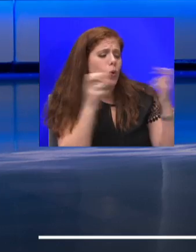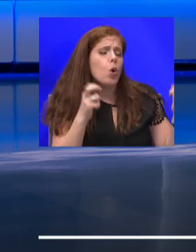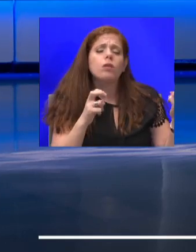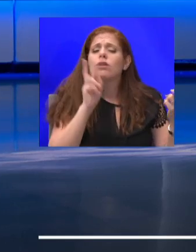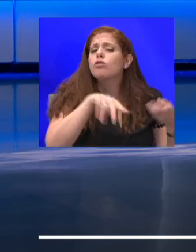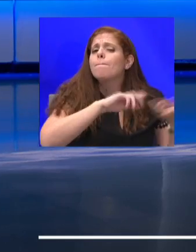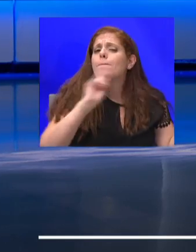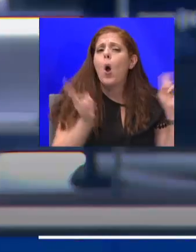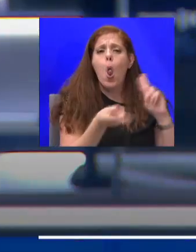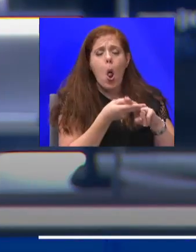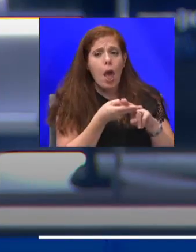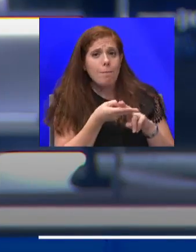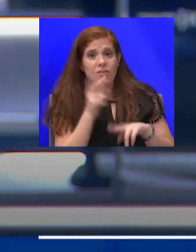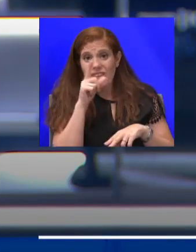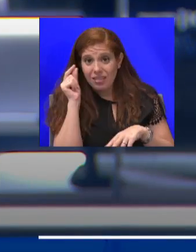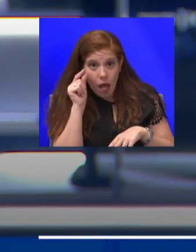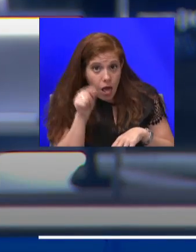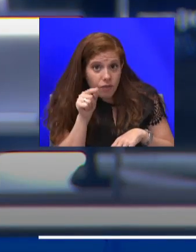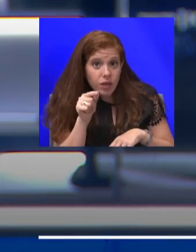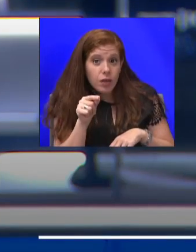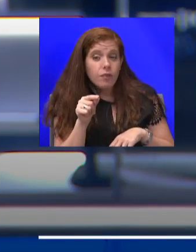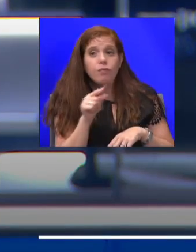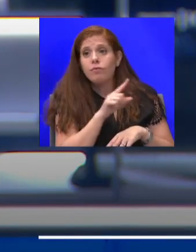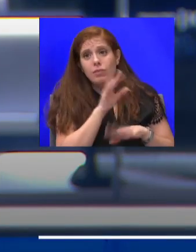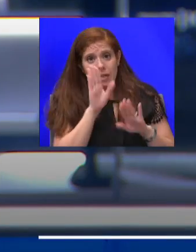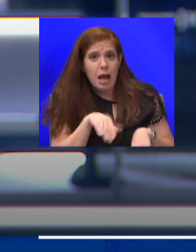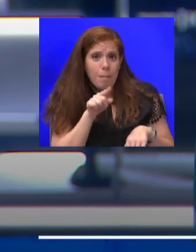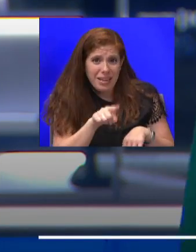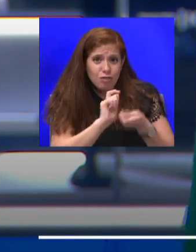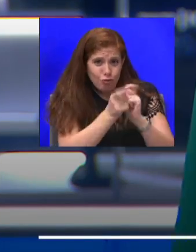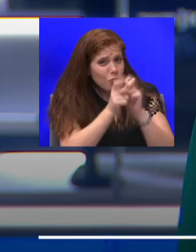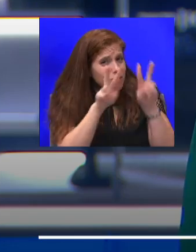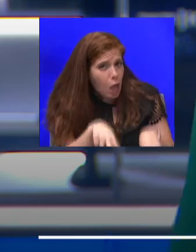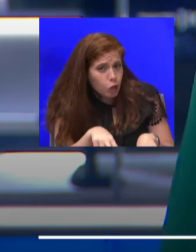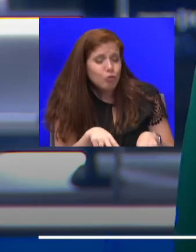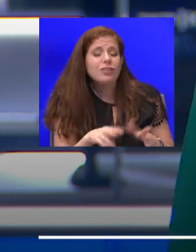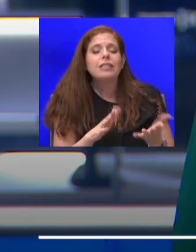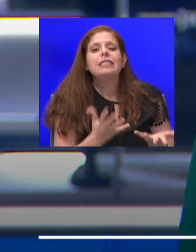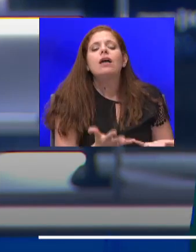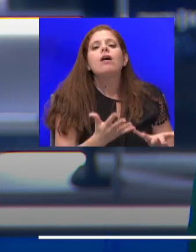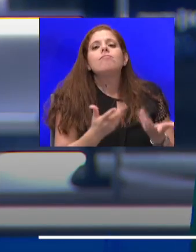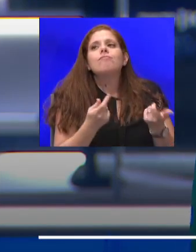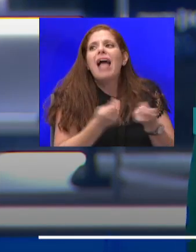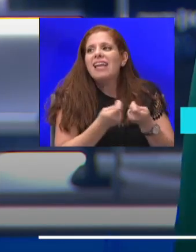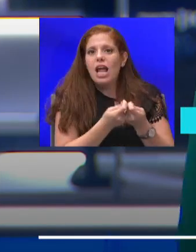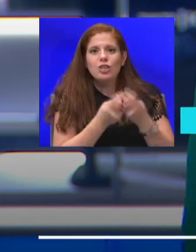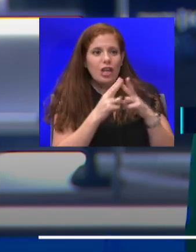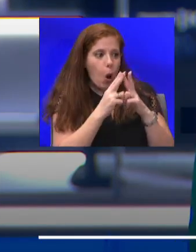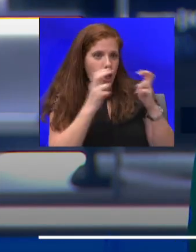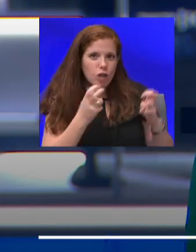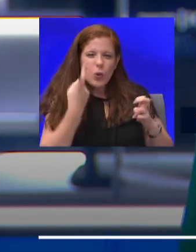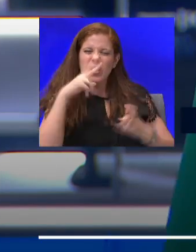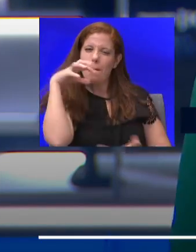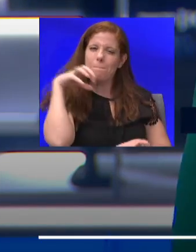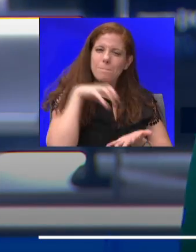תהיה חפה מהתמורות האלה. העניין הוא שככל שהעיר היא יותר מרכזית, כמו שתל